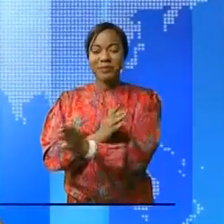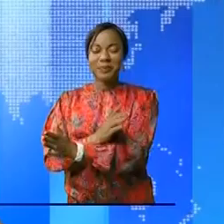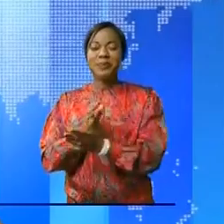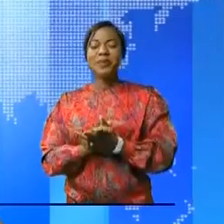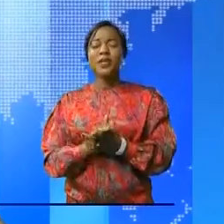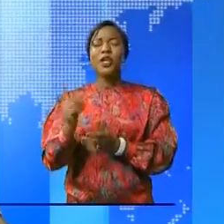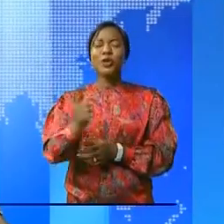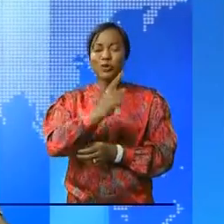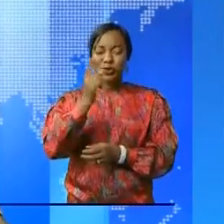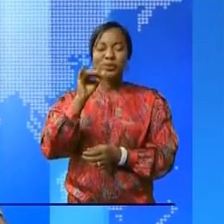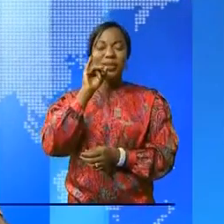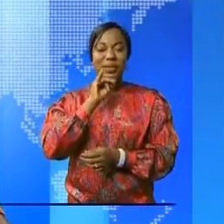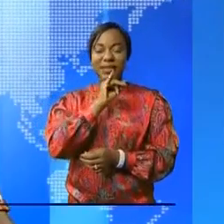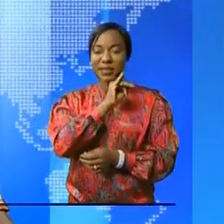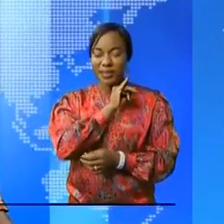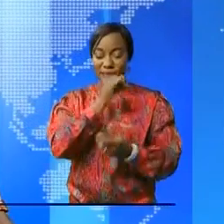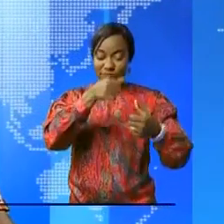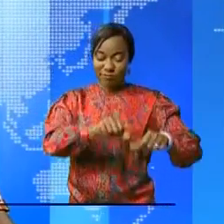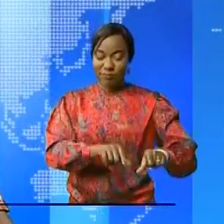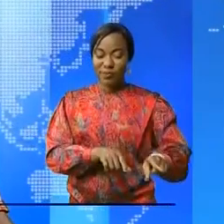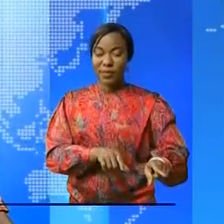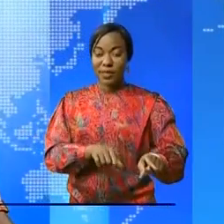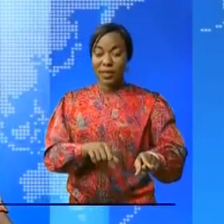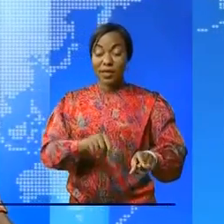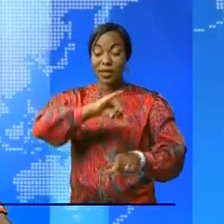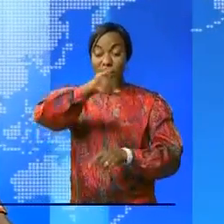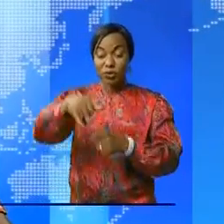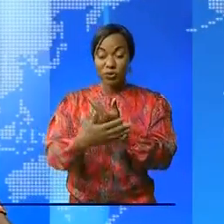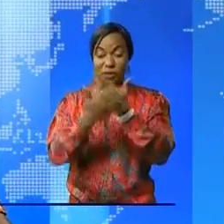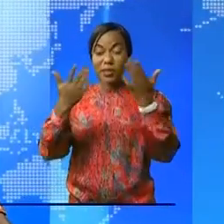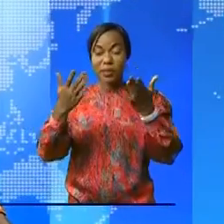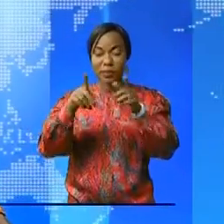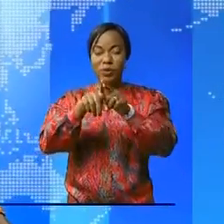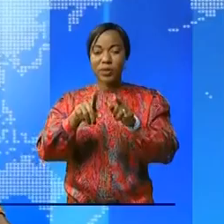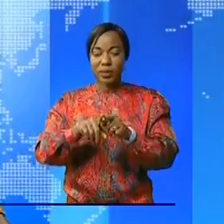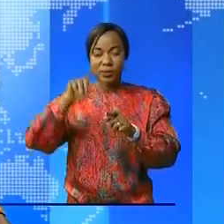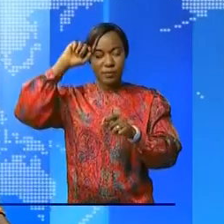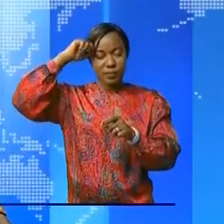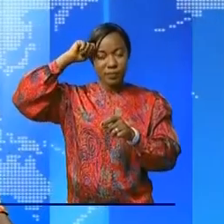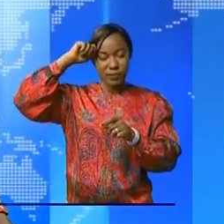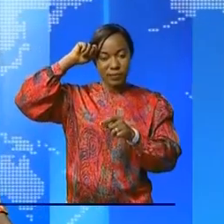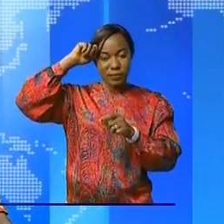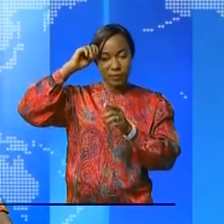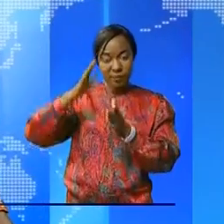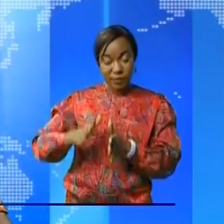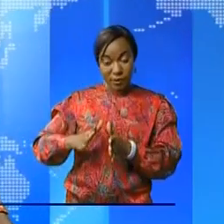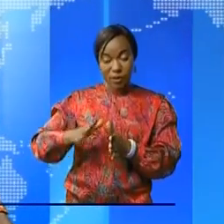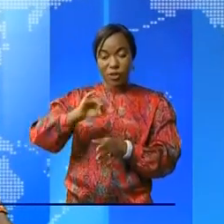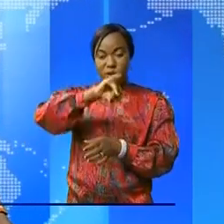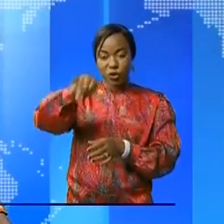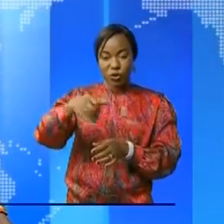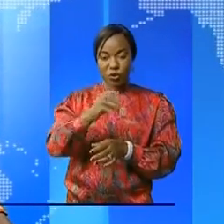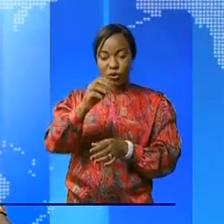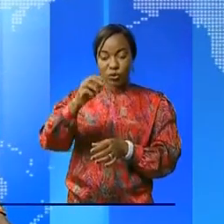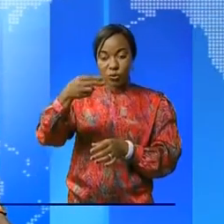Toujours en Israël, restons-y, à Jérusalem existe le mémorial de la Shoah. Ces sites